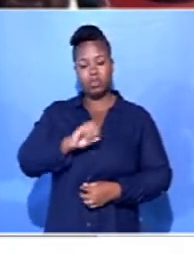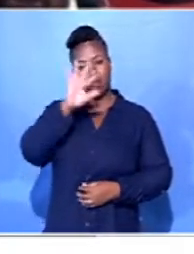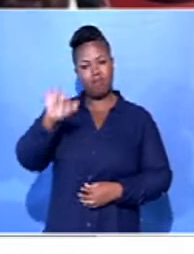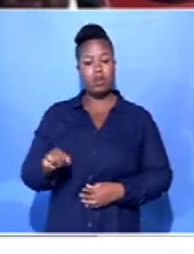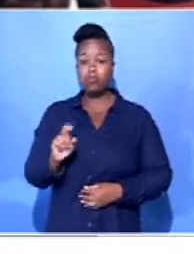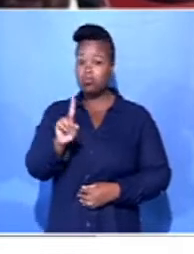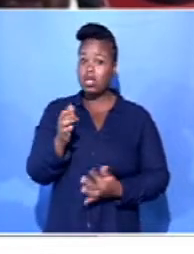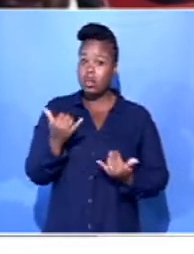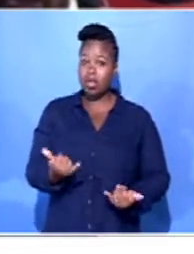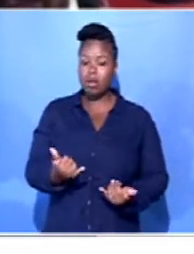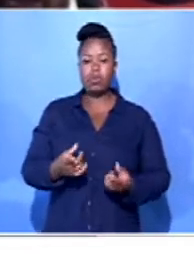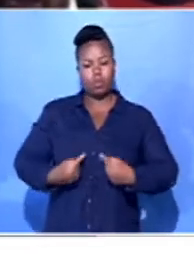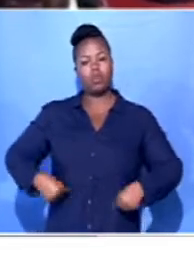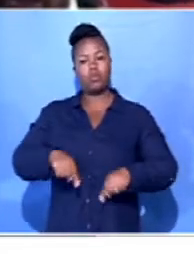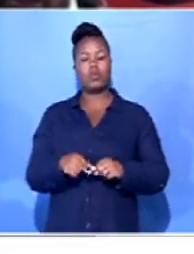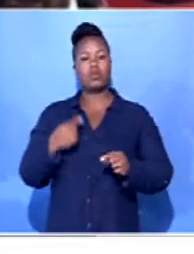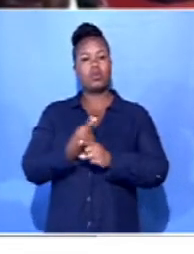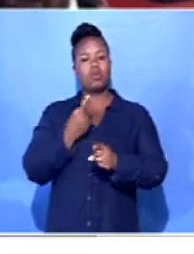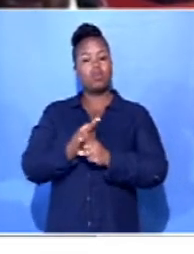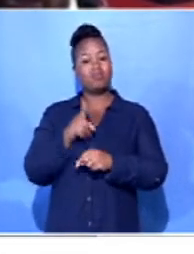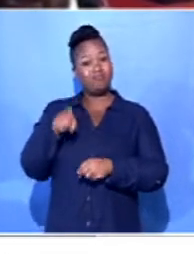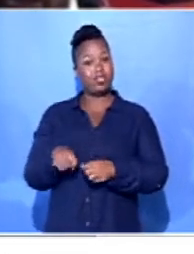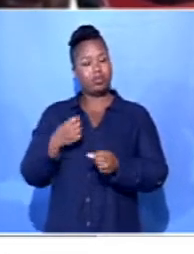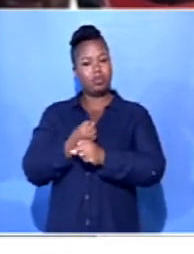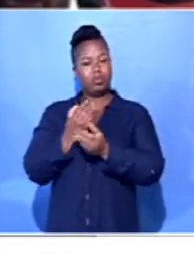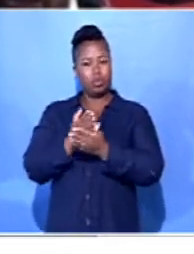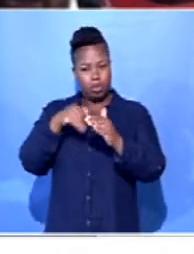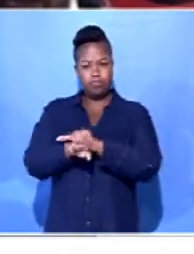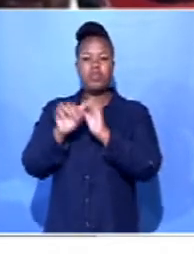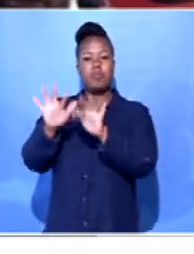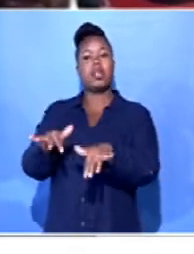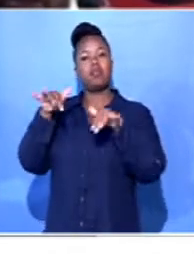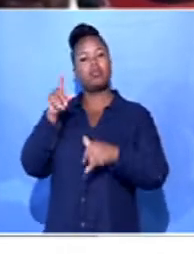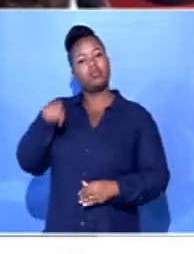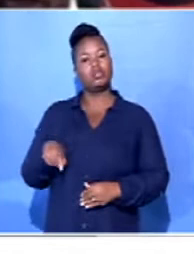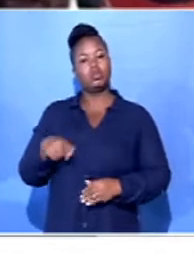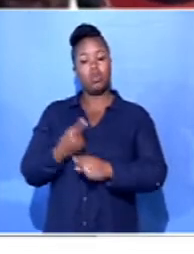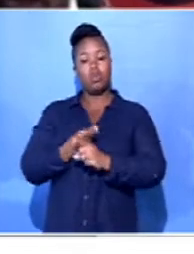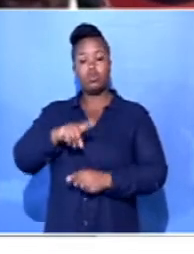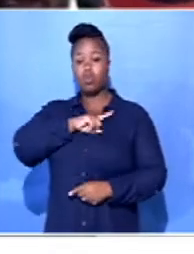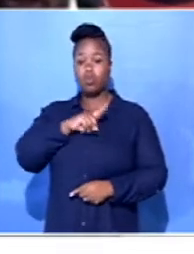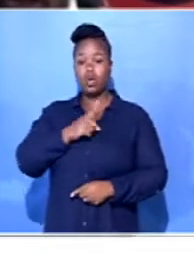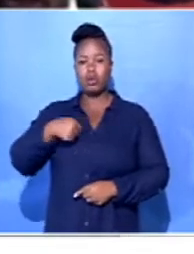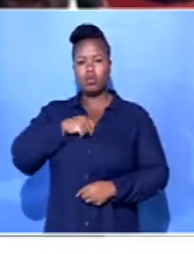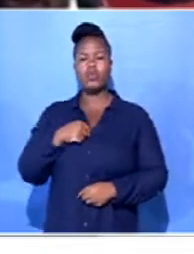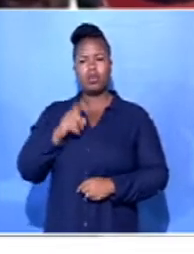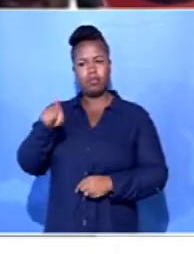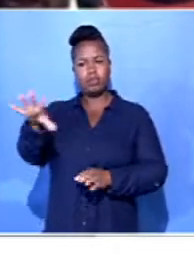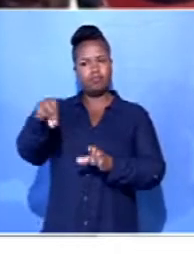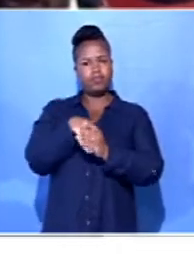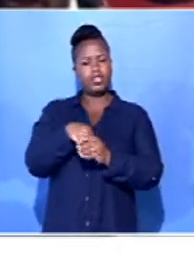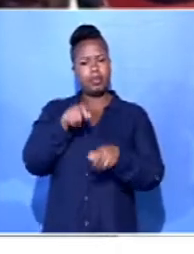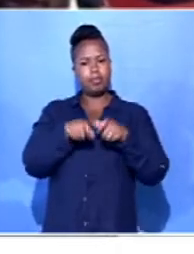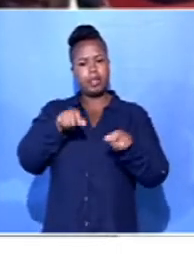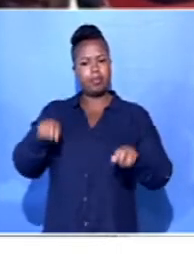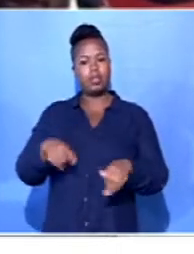vra dat jy vir ons stem en ons parlement toevat, dat ons vir ons achtergeblewe mense een